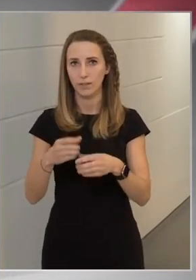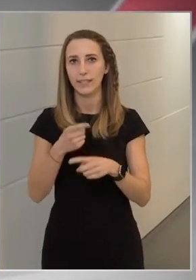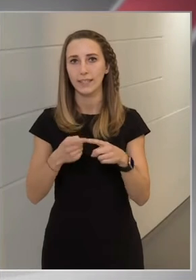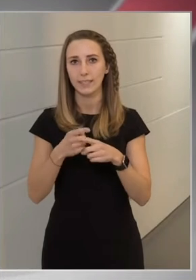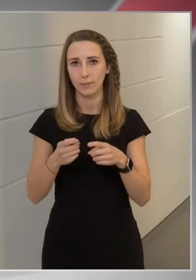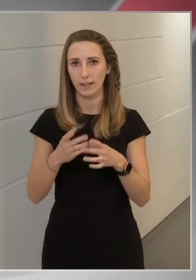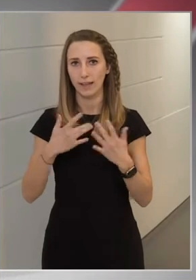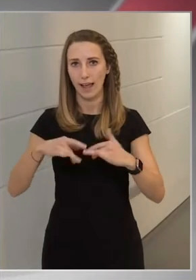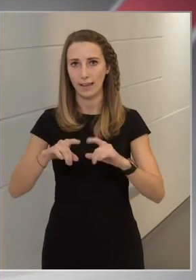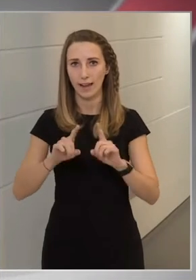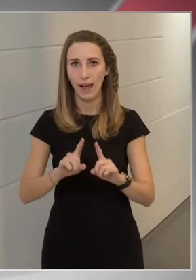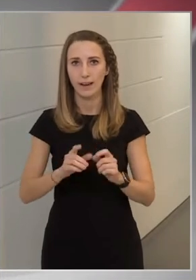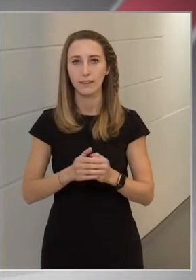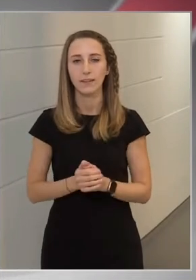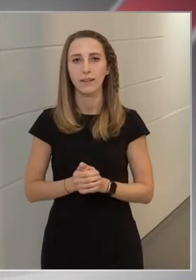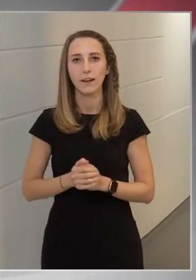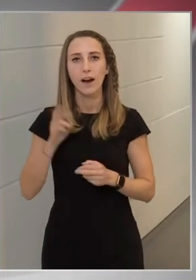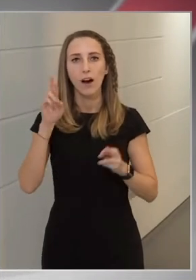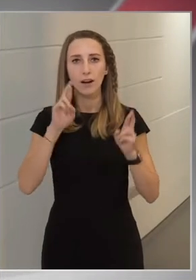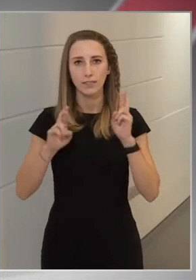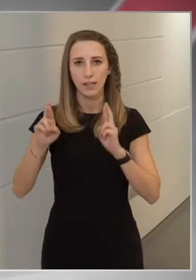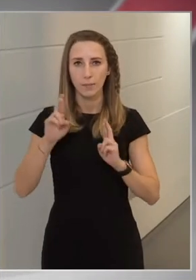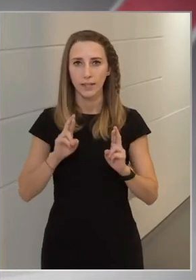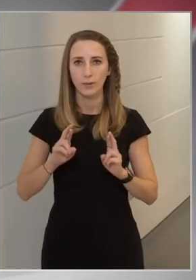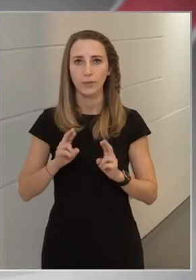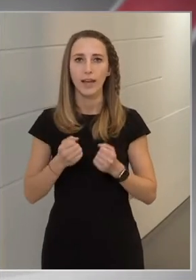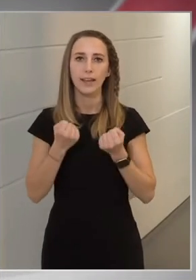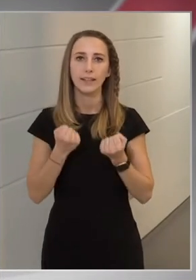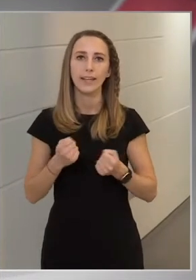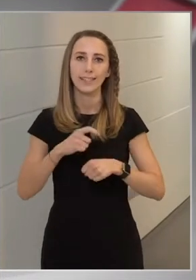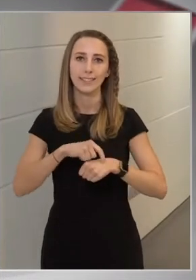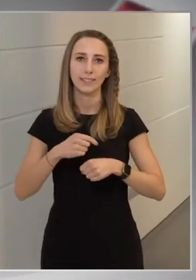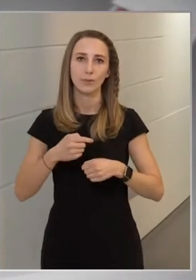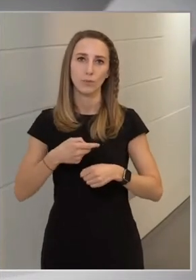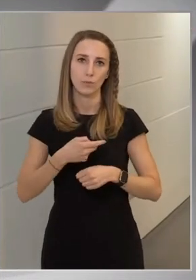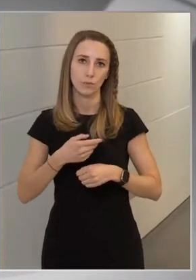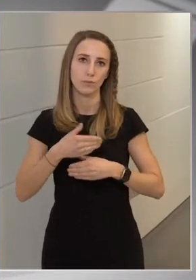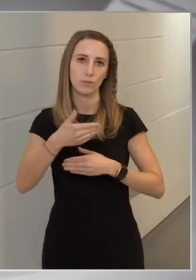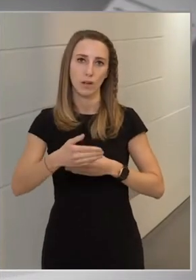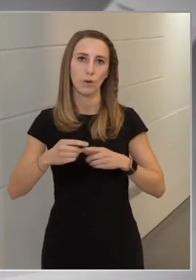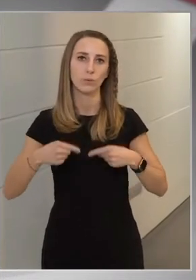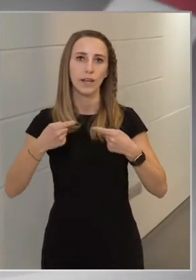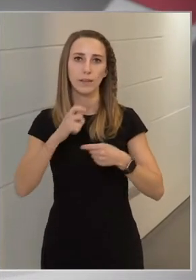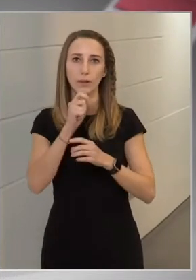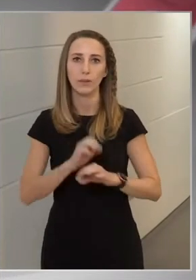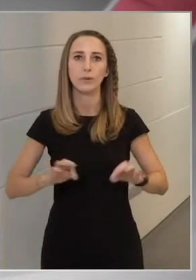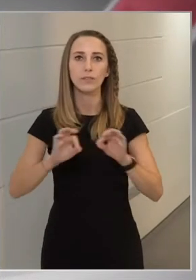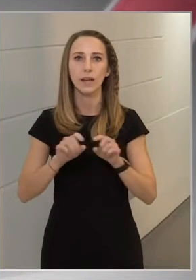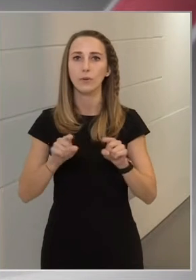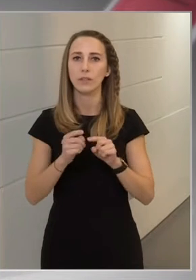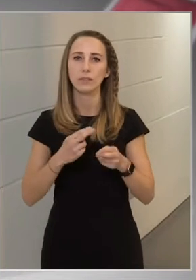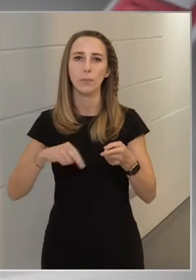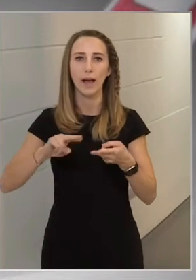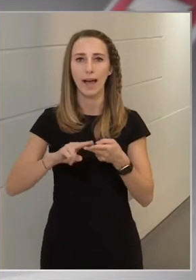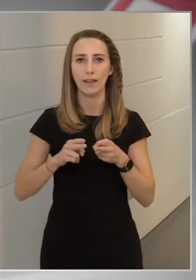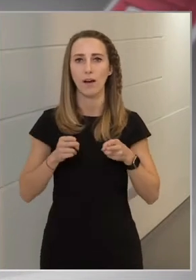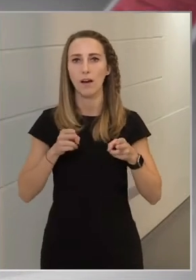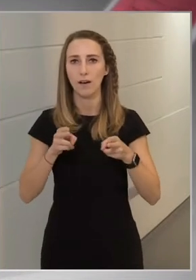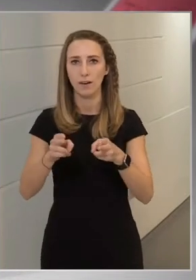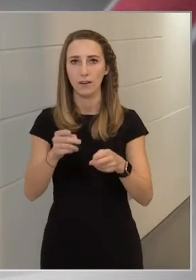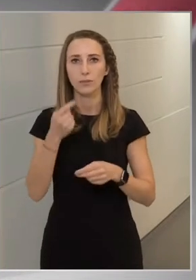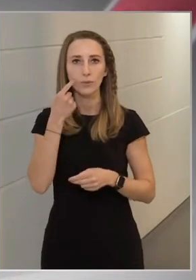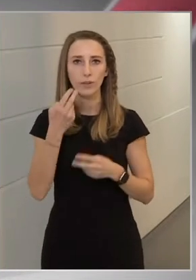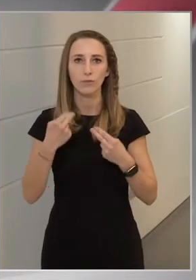helyreáll. Azt reméljük, hogy egy nehéz időszak után Magyarország ugyanazt a pályát tudja folytatni, amelyet